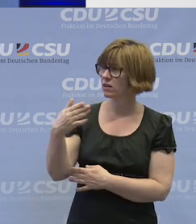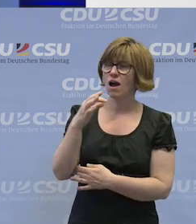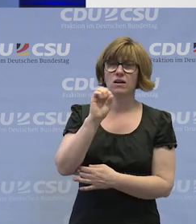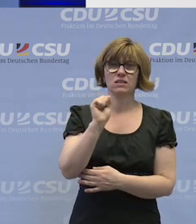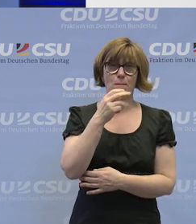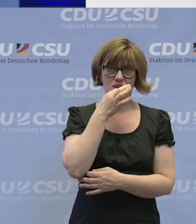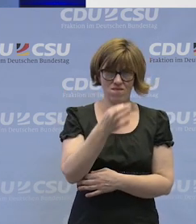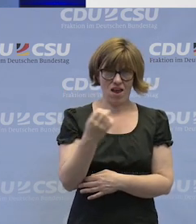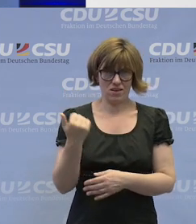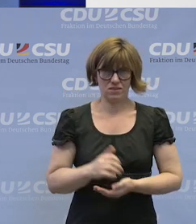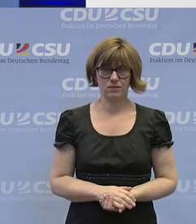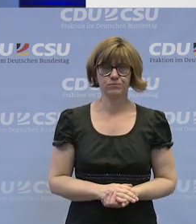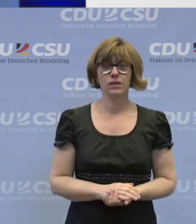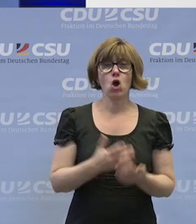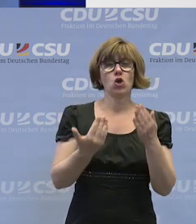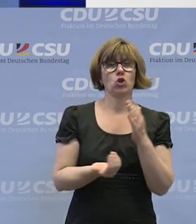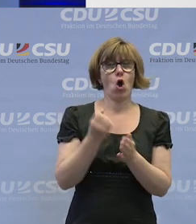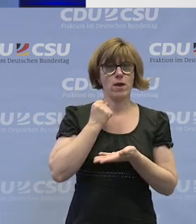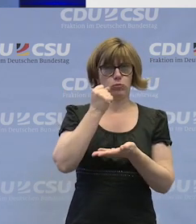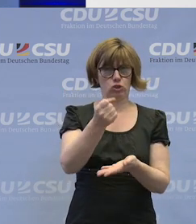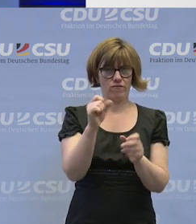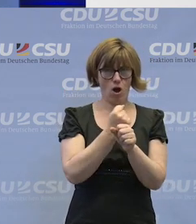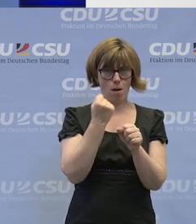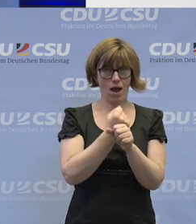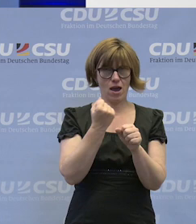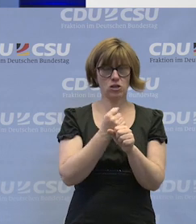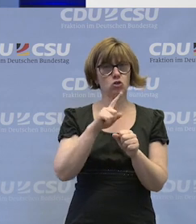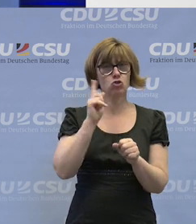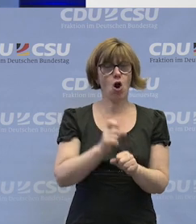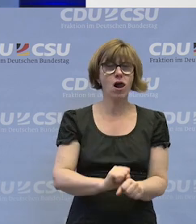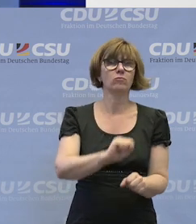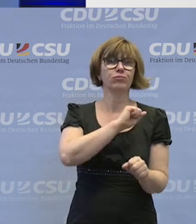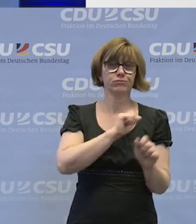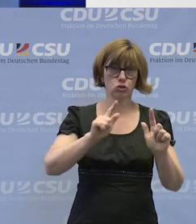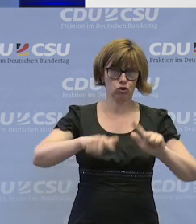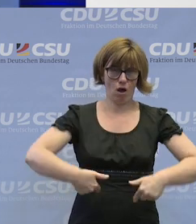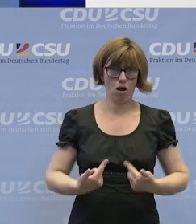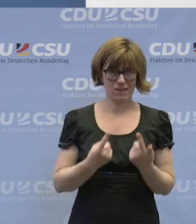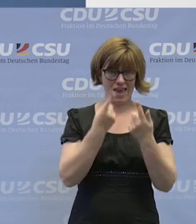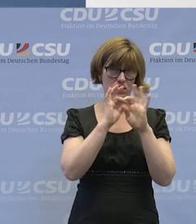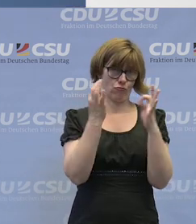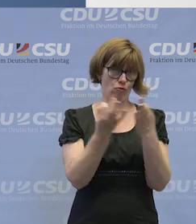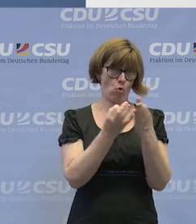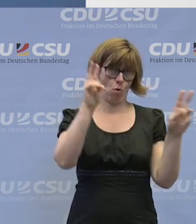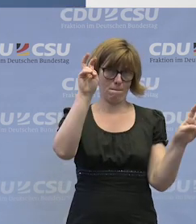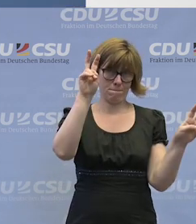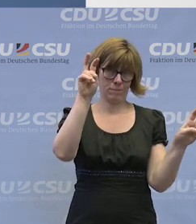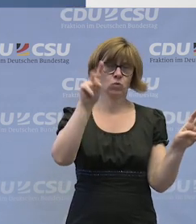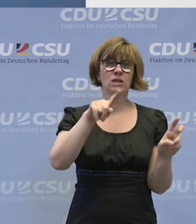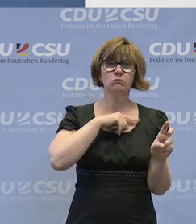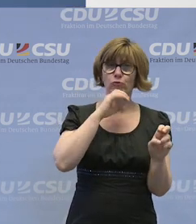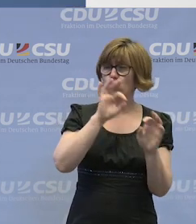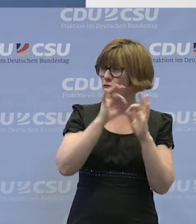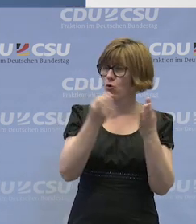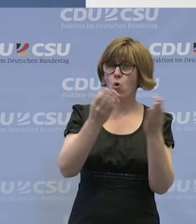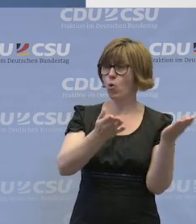Sabine Weiß. Das neue Budget für Arbeit erfolgreich starten. So ist das erste Forum überschrieben und ich darf für